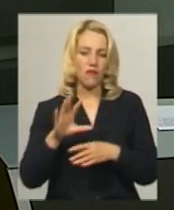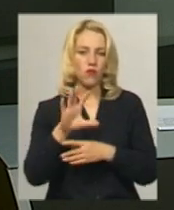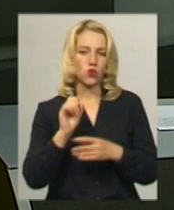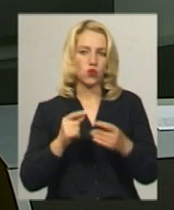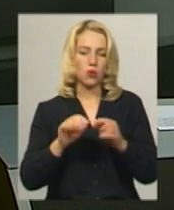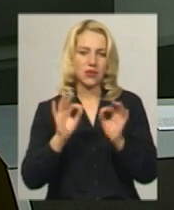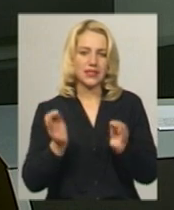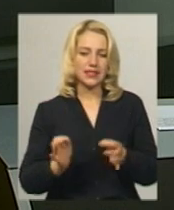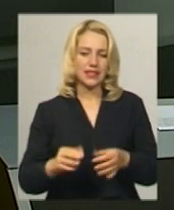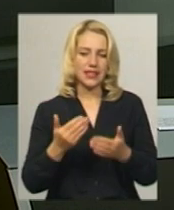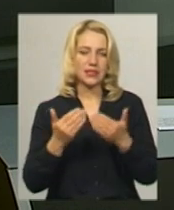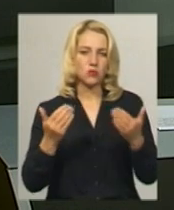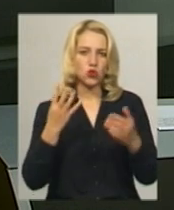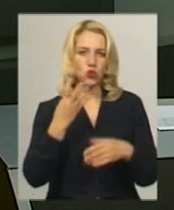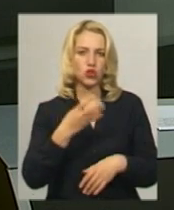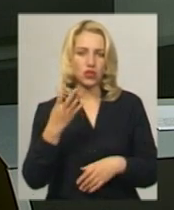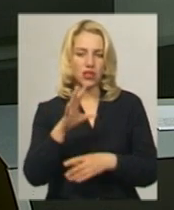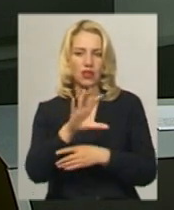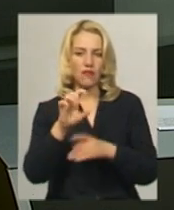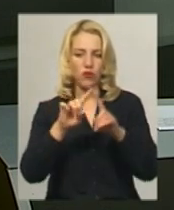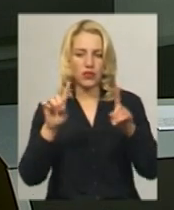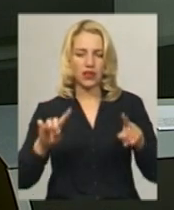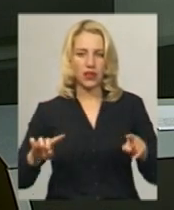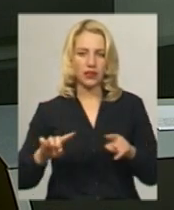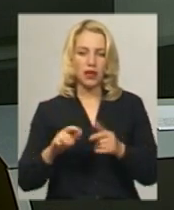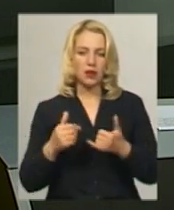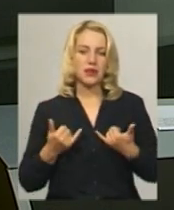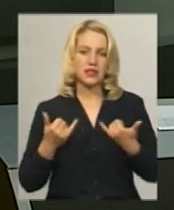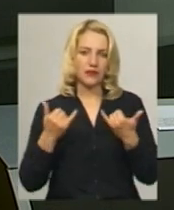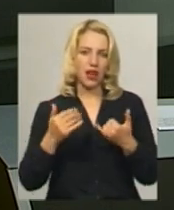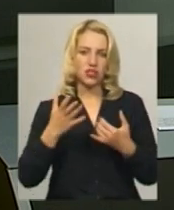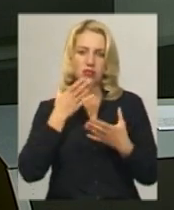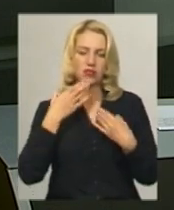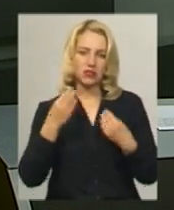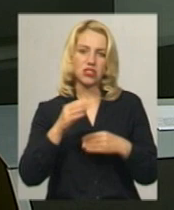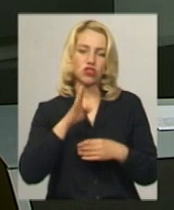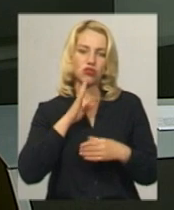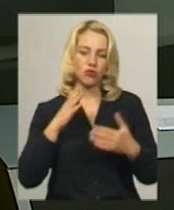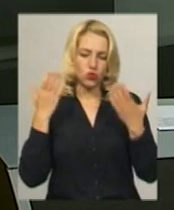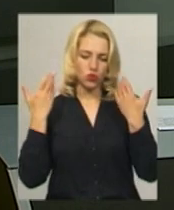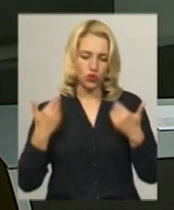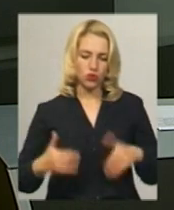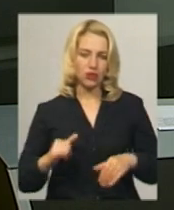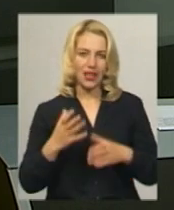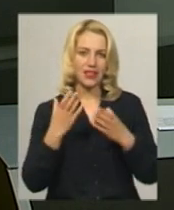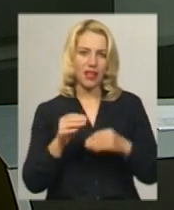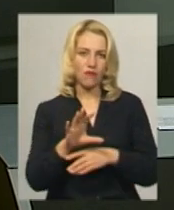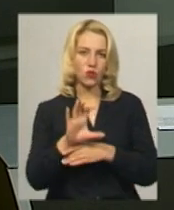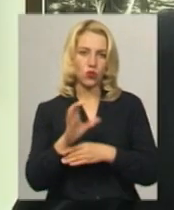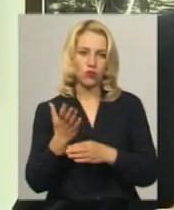Експозиція із 44 світлин присвячена кресі жіночого тіла та Дню фотографа, який святкують сьогодні.